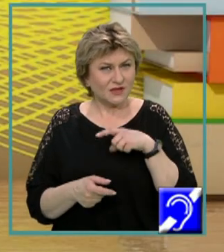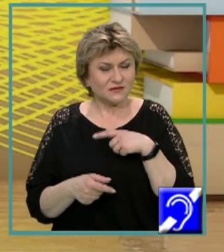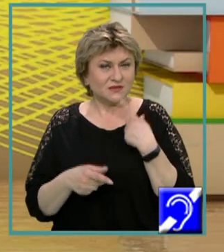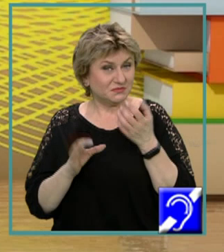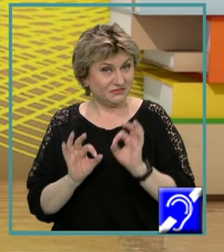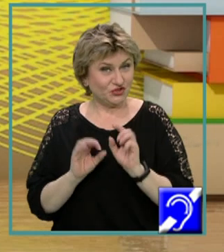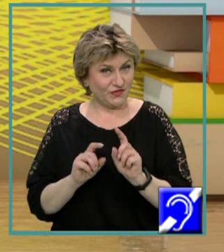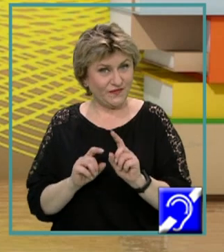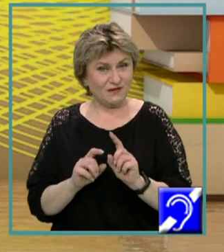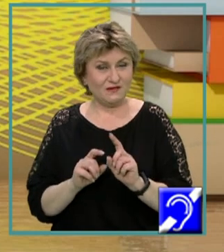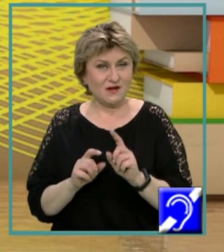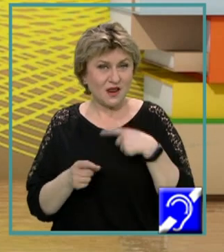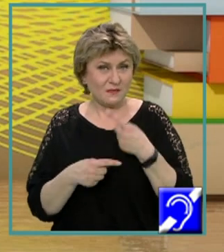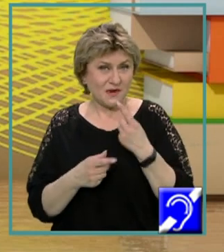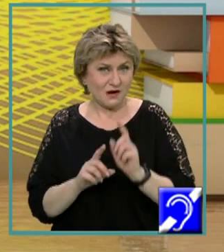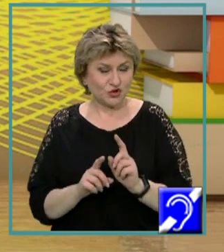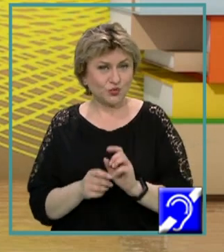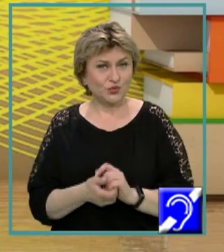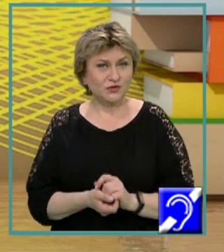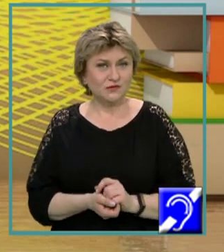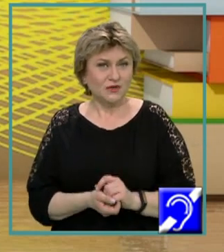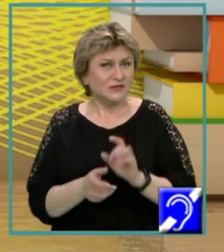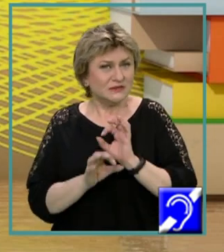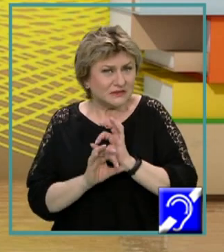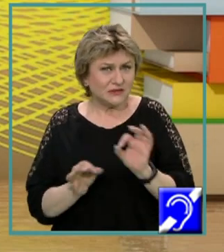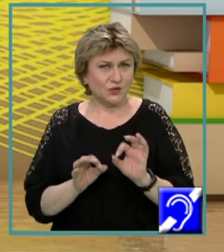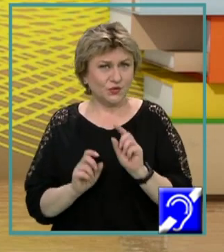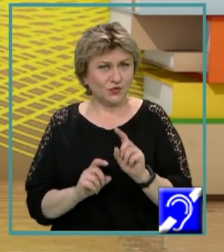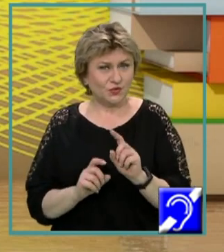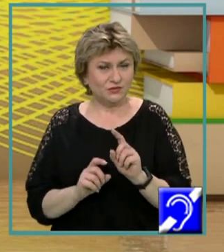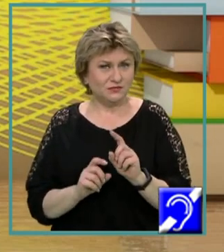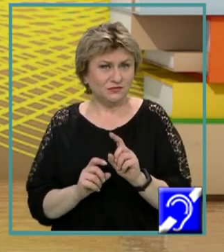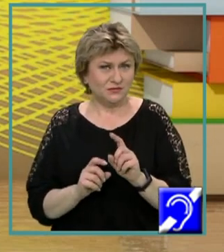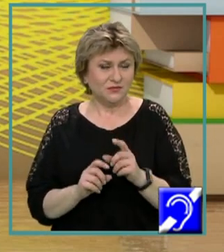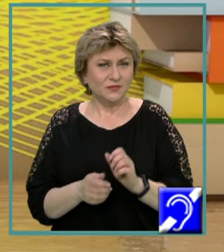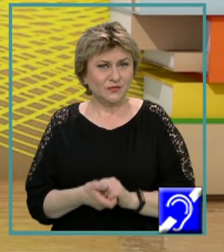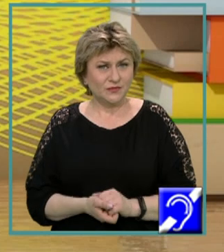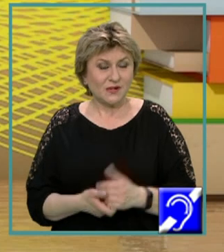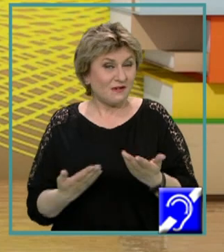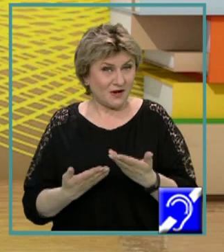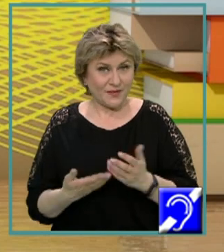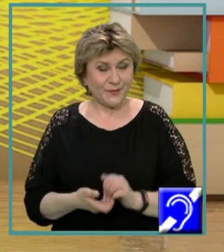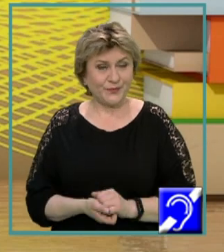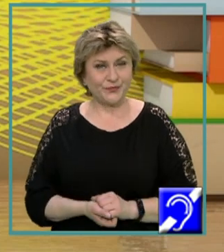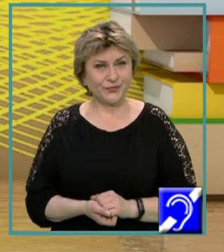specific al limbajului C și desigur al C++ care